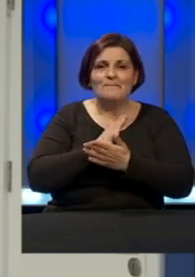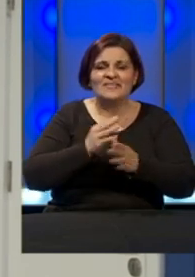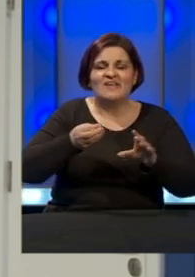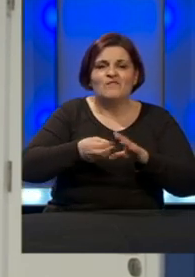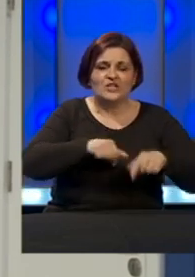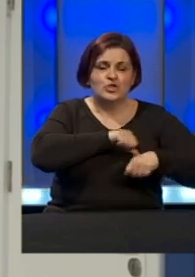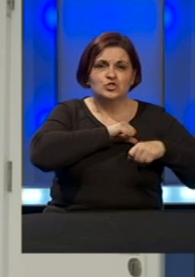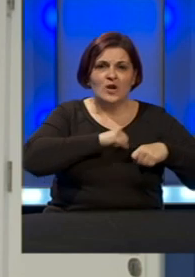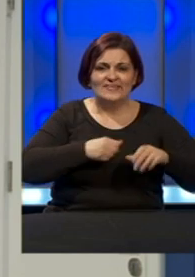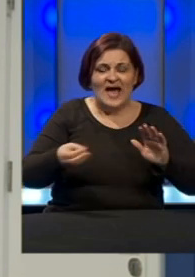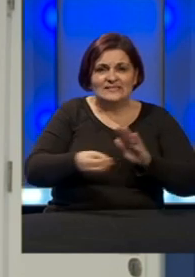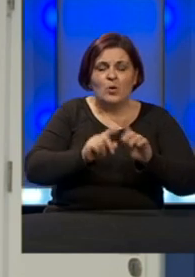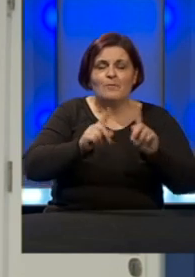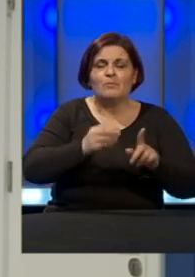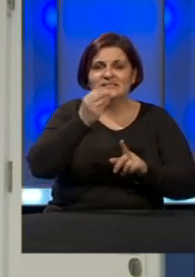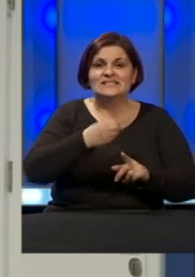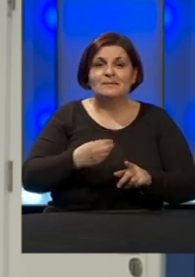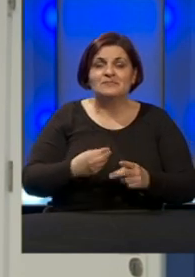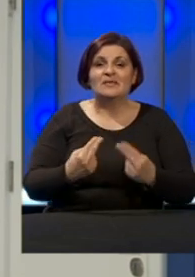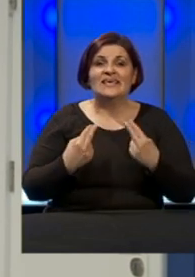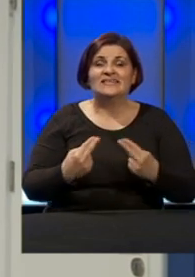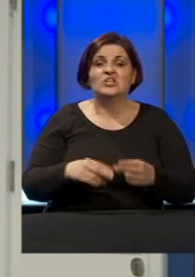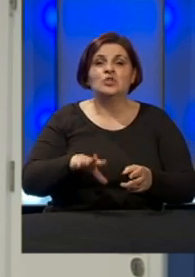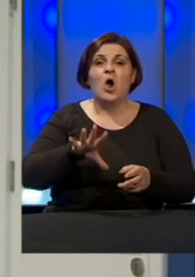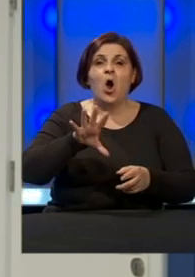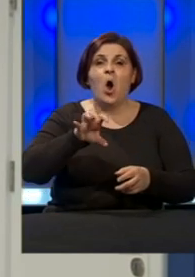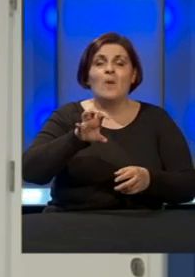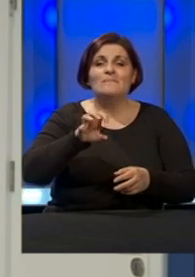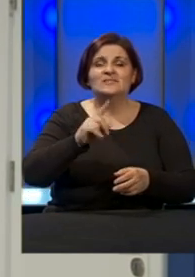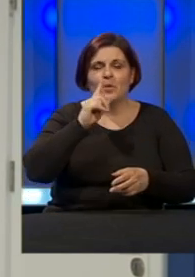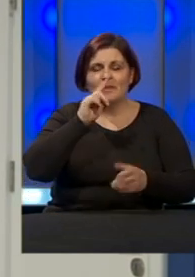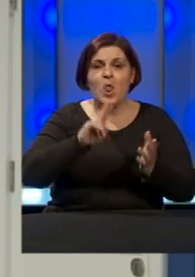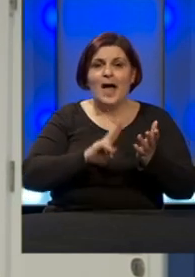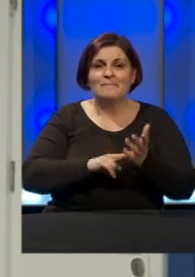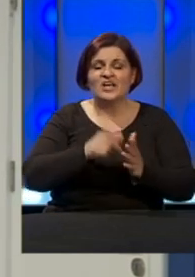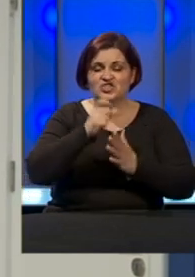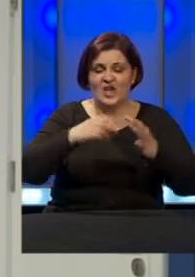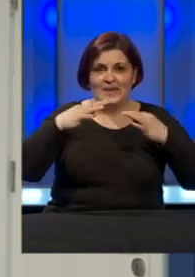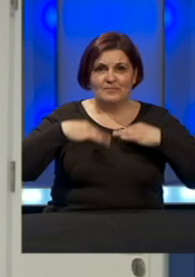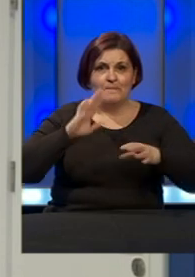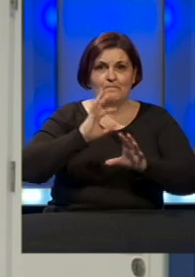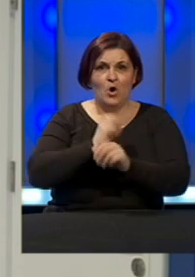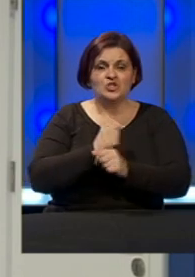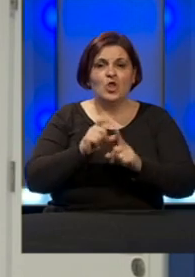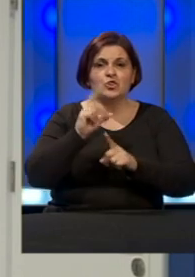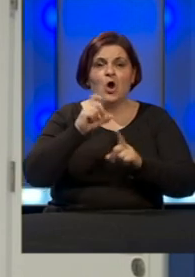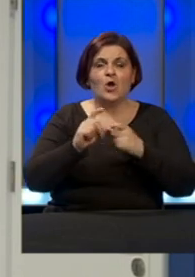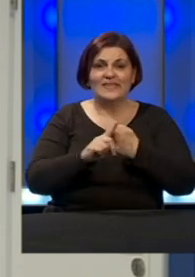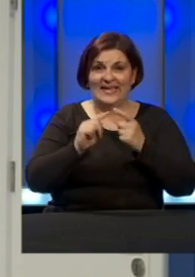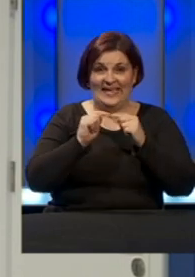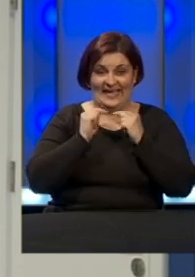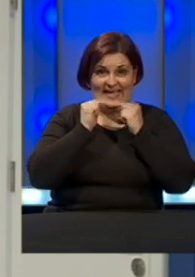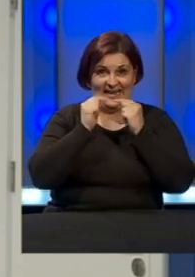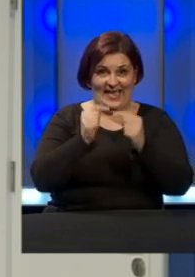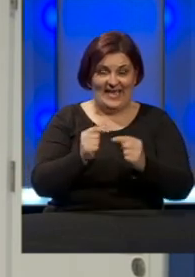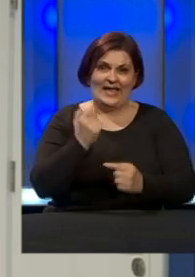solidarnosti u Republici Srpskoj iznosom od 500 miliona maraka. Švom predsjedništa Bosne i Hercegovine Milora Dodik rekao je